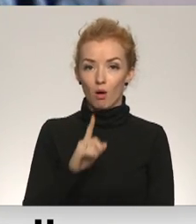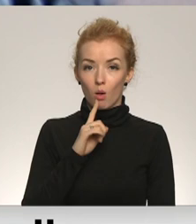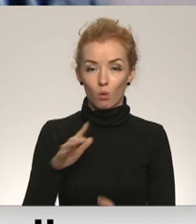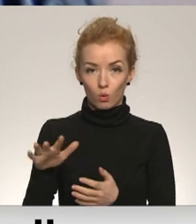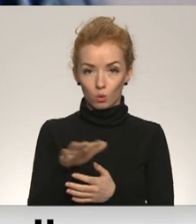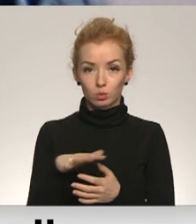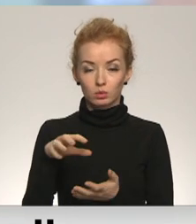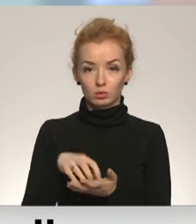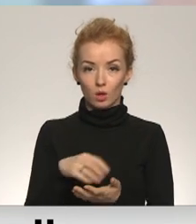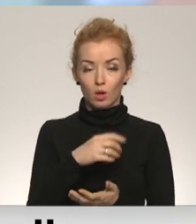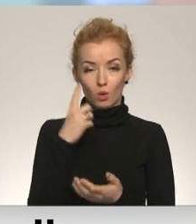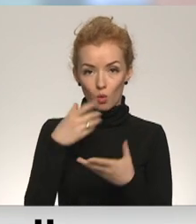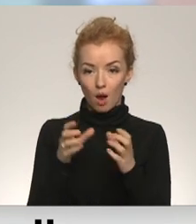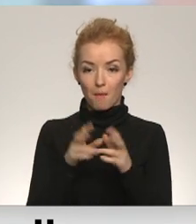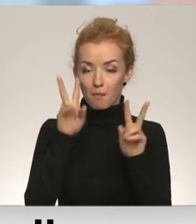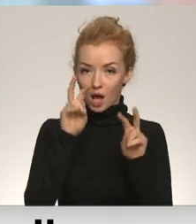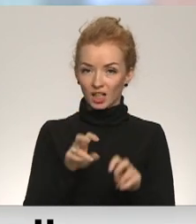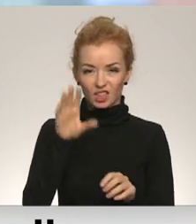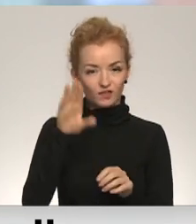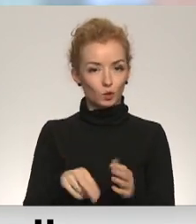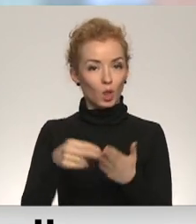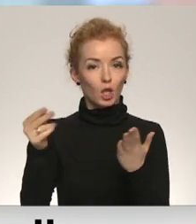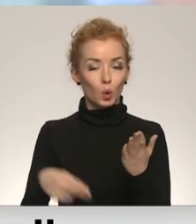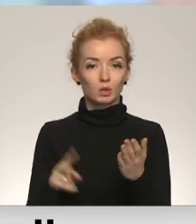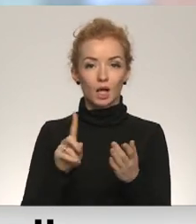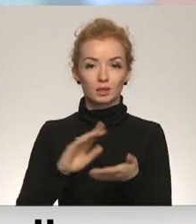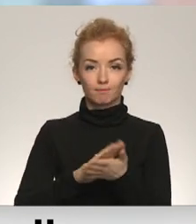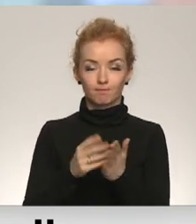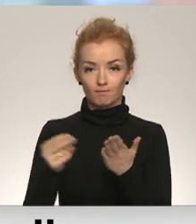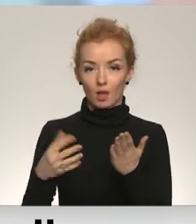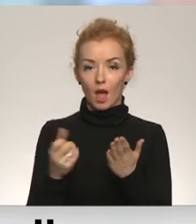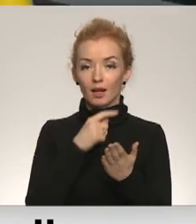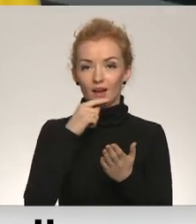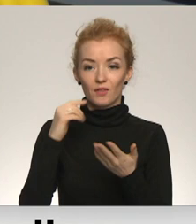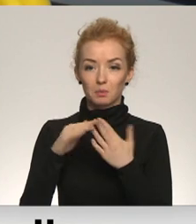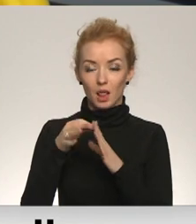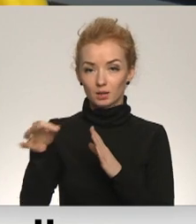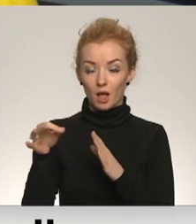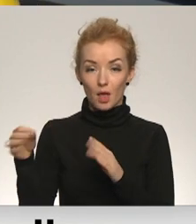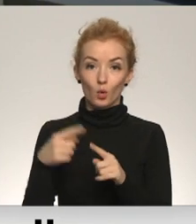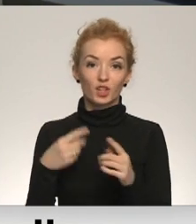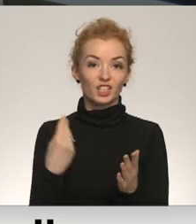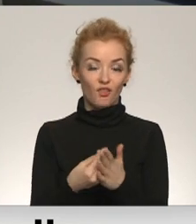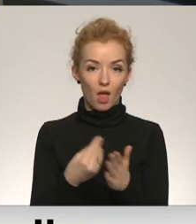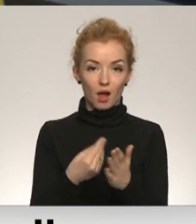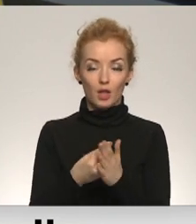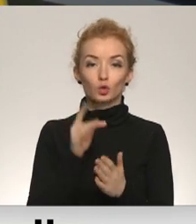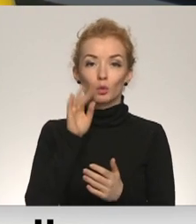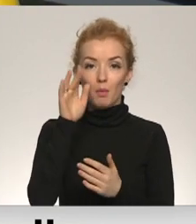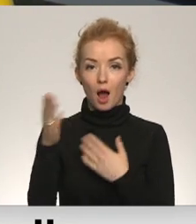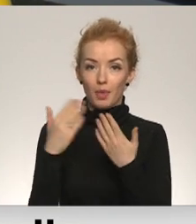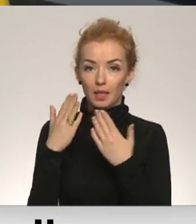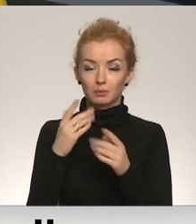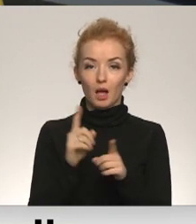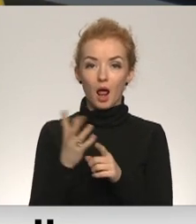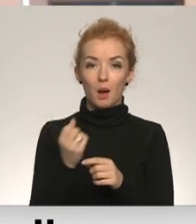doma jau šo nedēļ pārskatīs visus līgumus, kas ir noslēgti ar Krievijas pilsētām, kā arī izvērtēs turpmākās attiecības